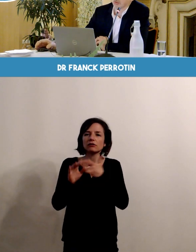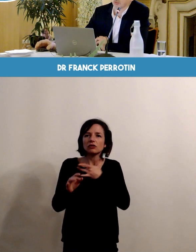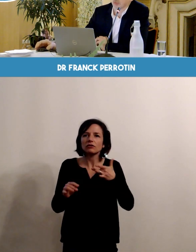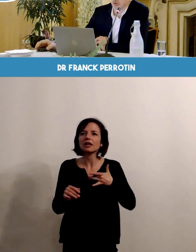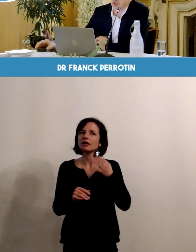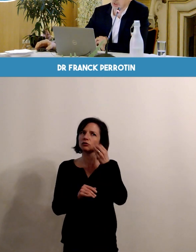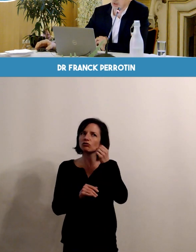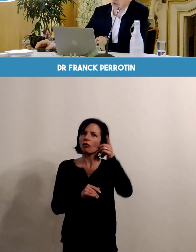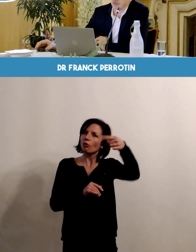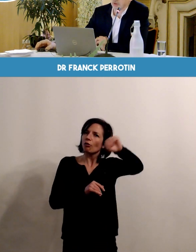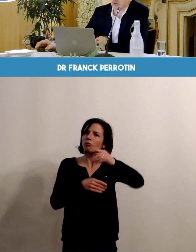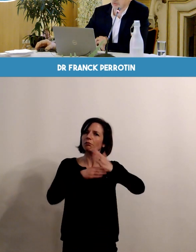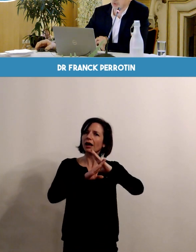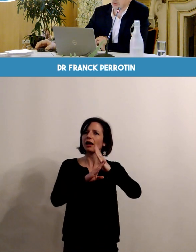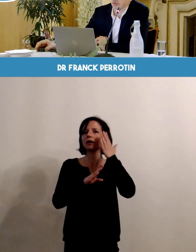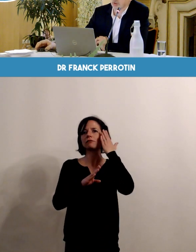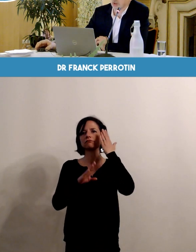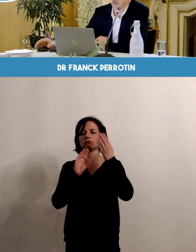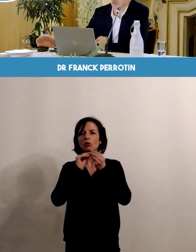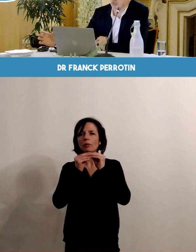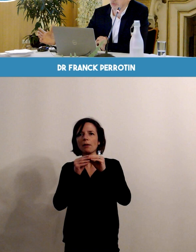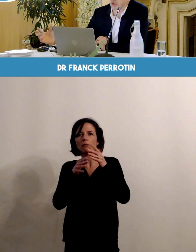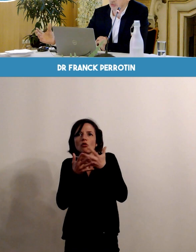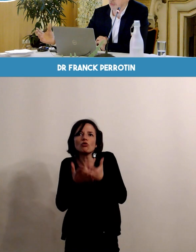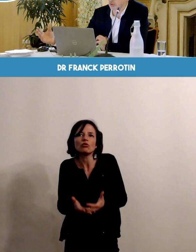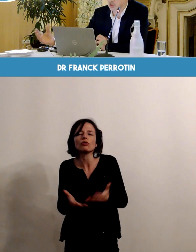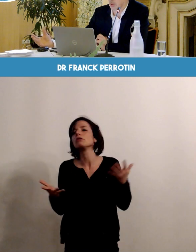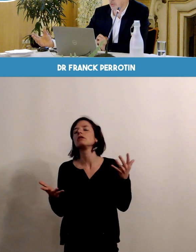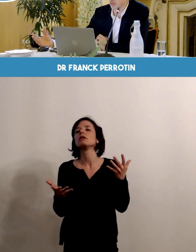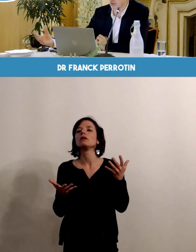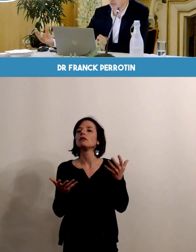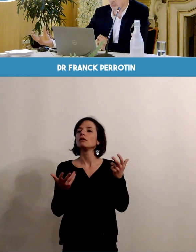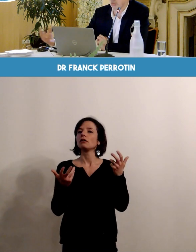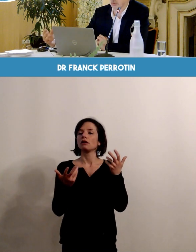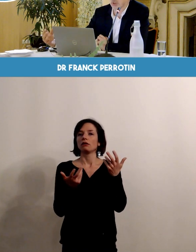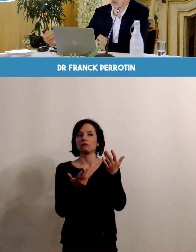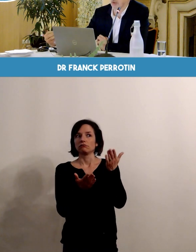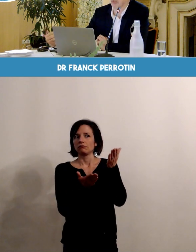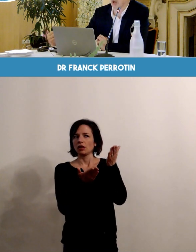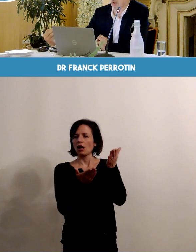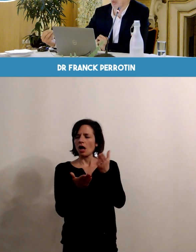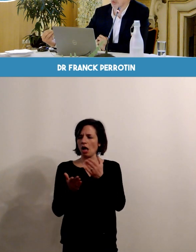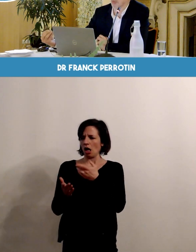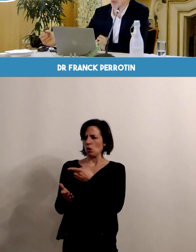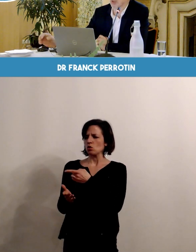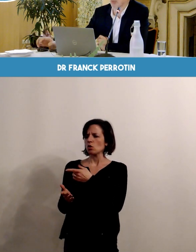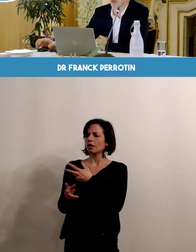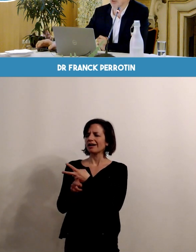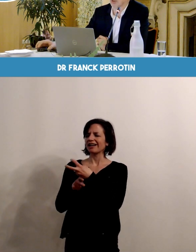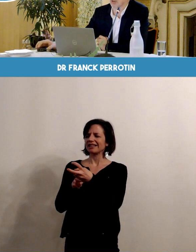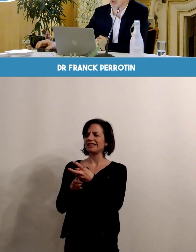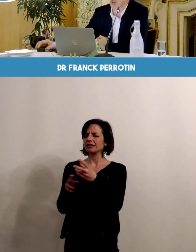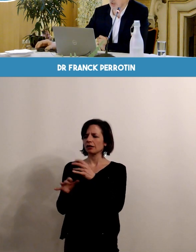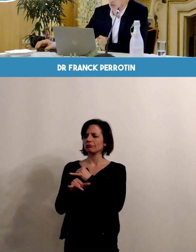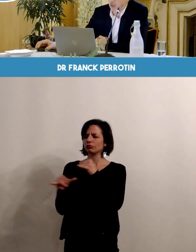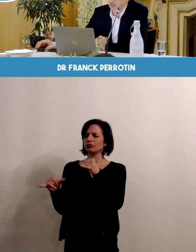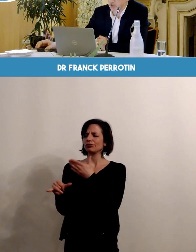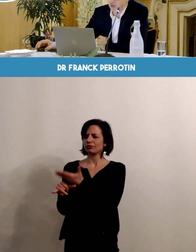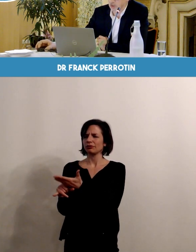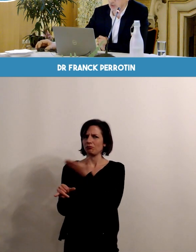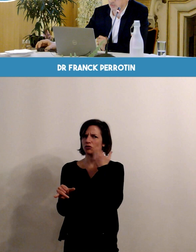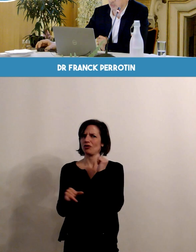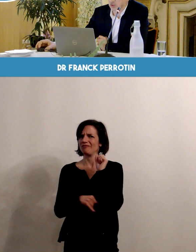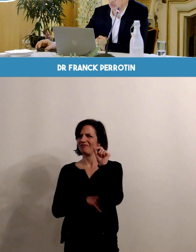pathologies lourdes donc pour lesquelles, effectivement, quand il y a un facteur de risque important, on conseille quand même un rapprochement de ces